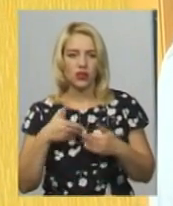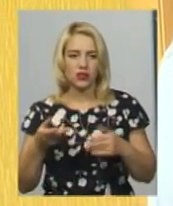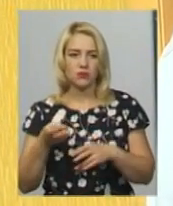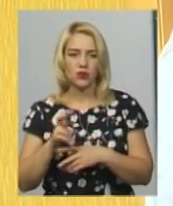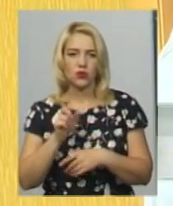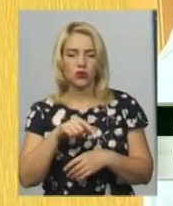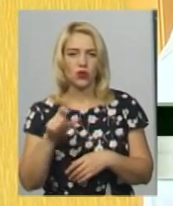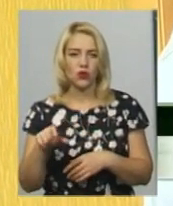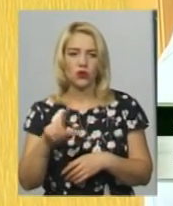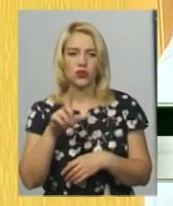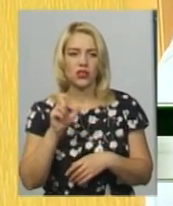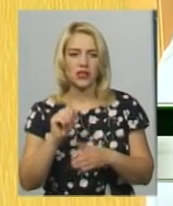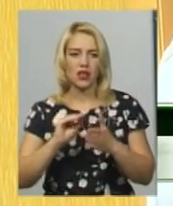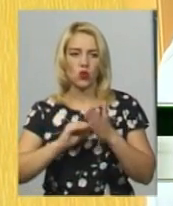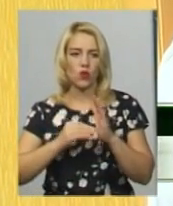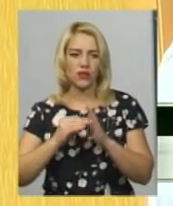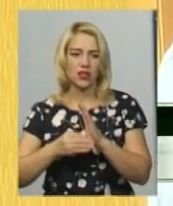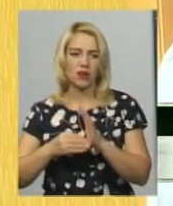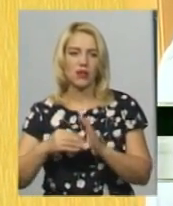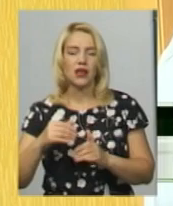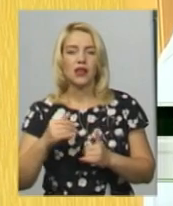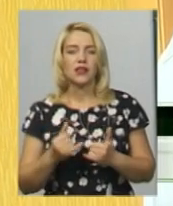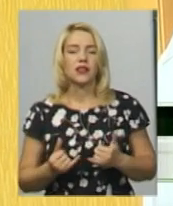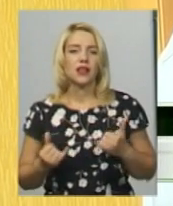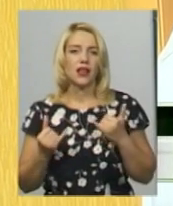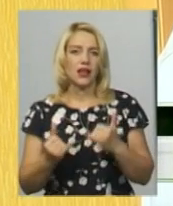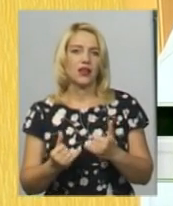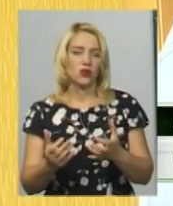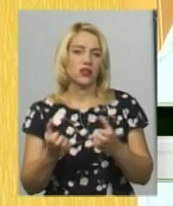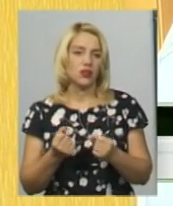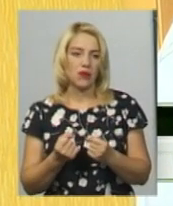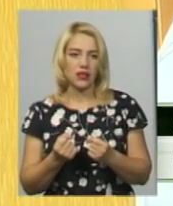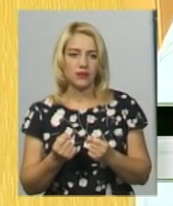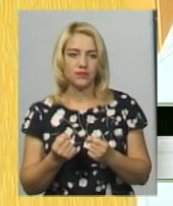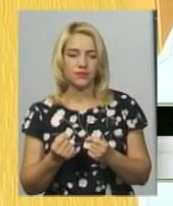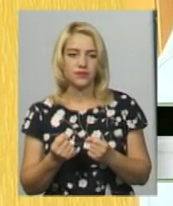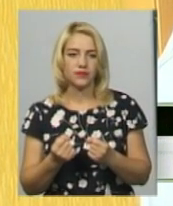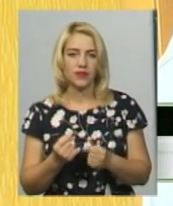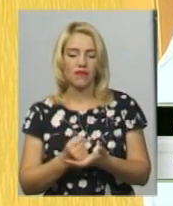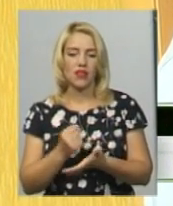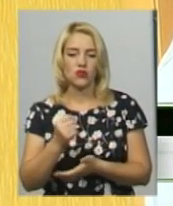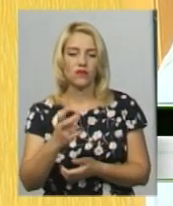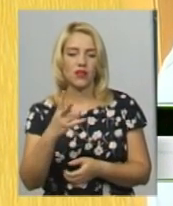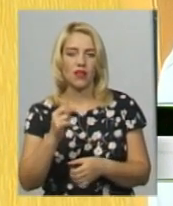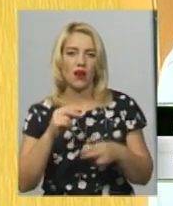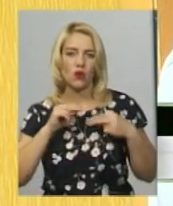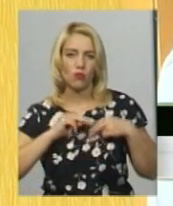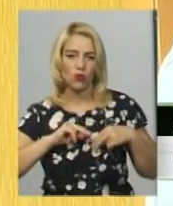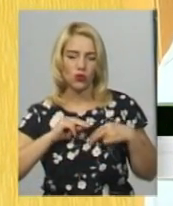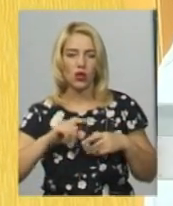люди за довідками для влаштування на роботу чи